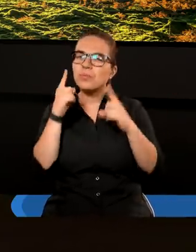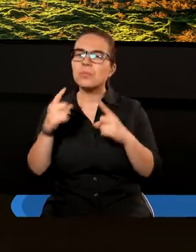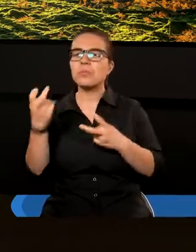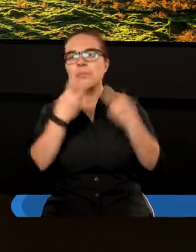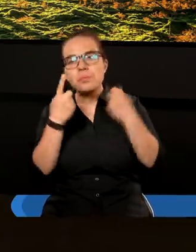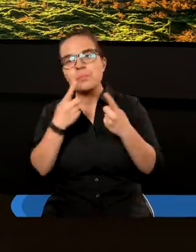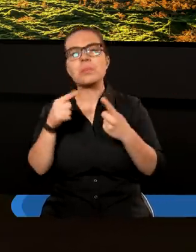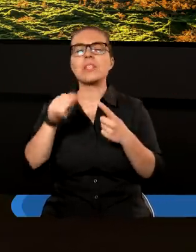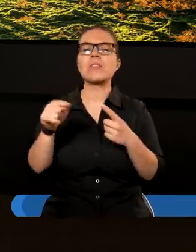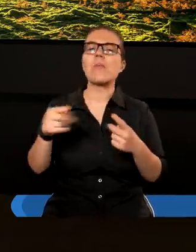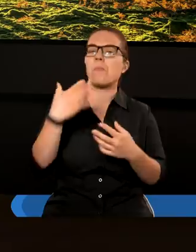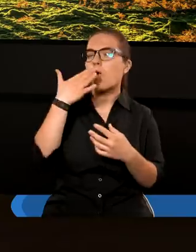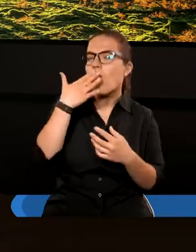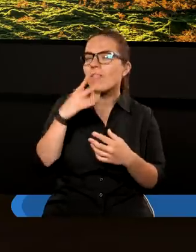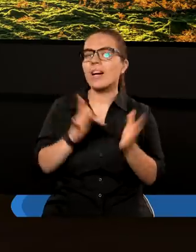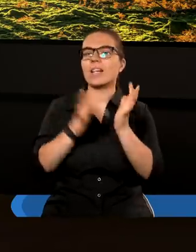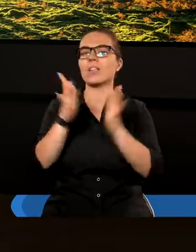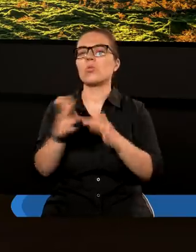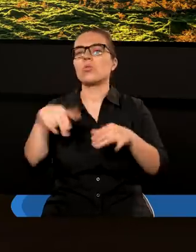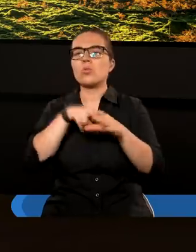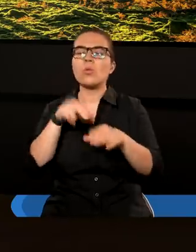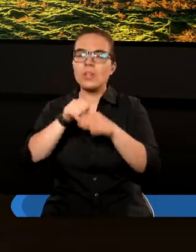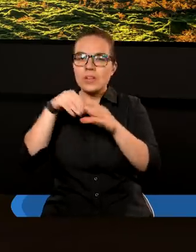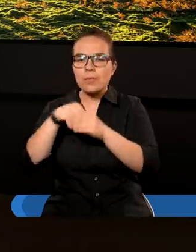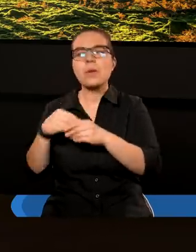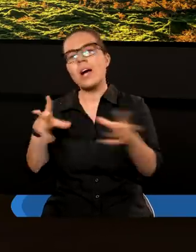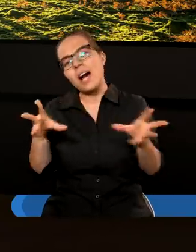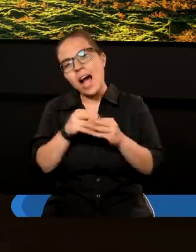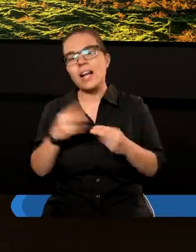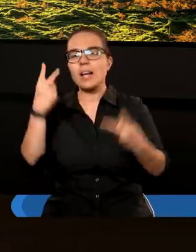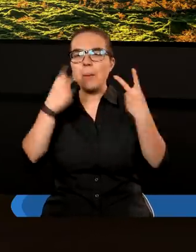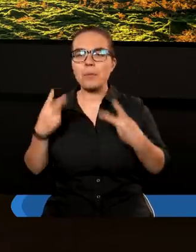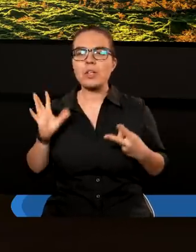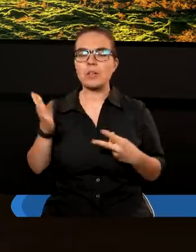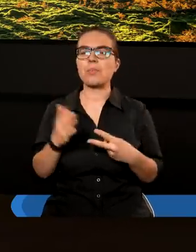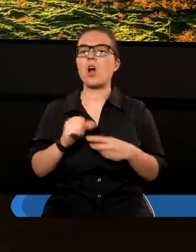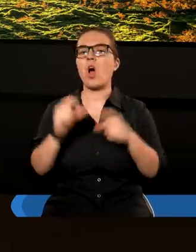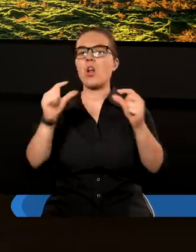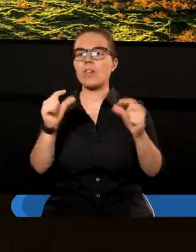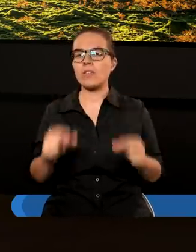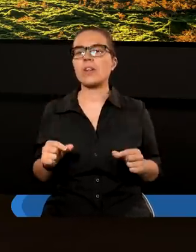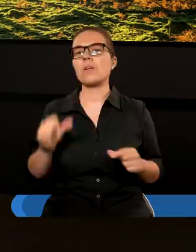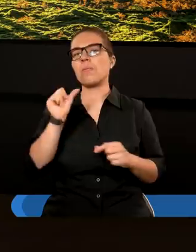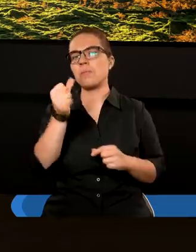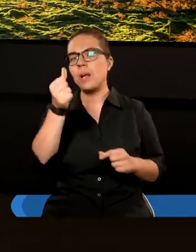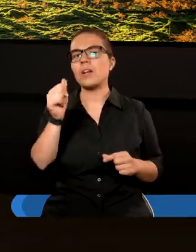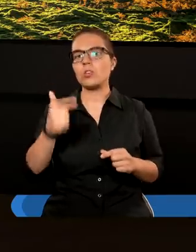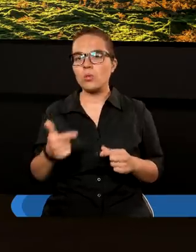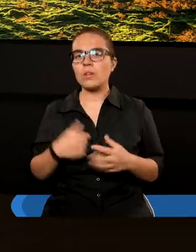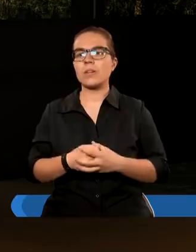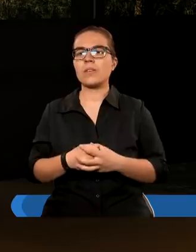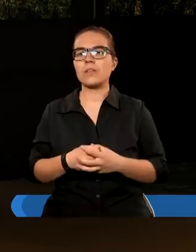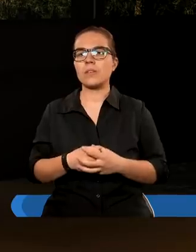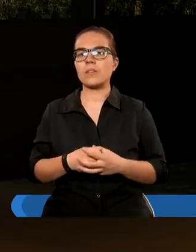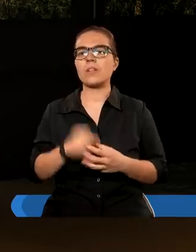w tą mowę Chrystusa. Niektóre fragmenty przeczytamy sobie razem. Zacznijmy od wersetu czwartego i piątego.